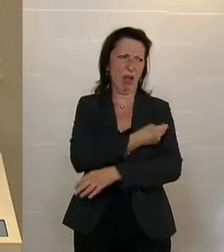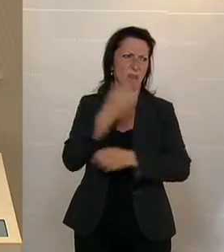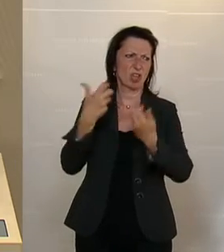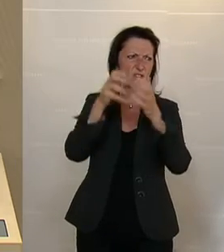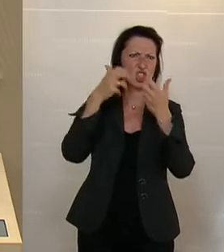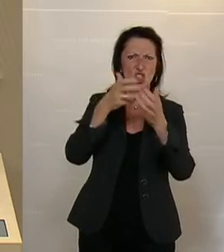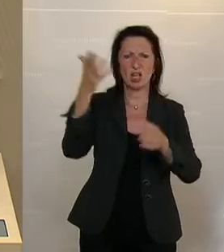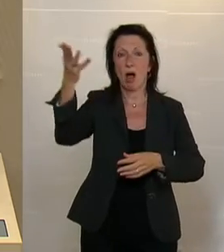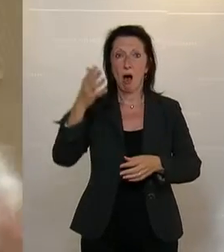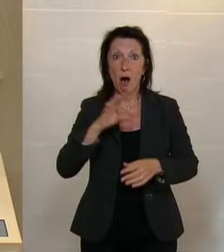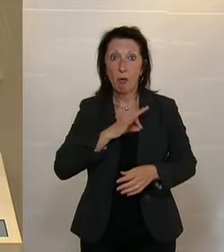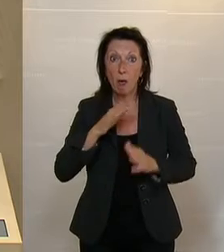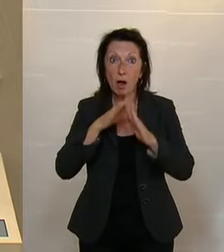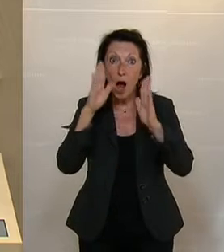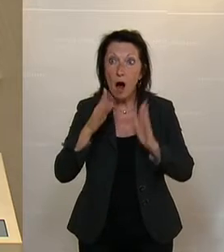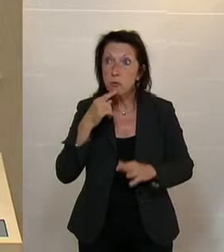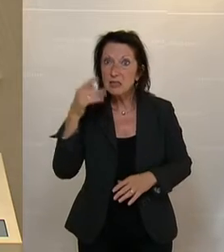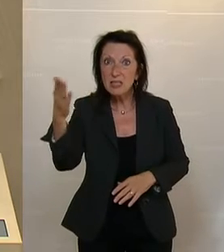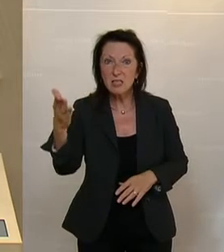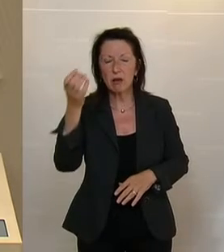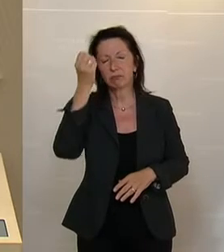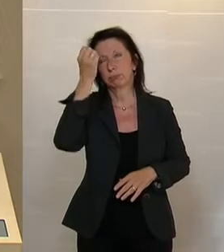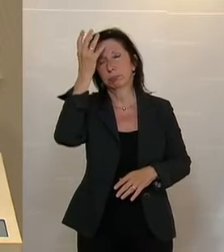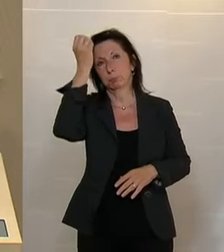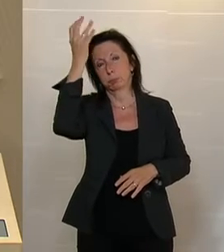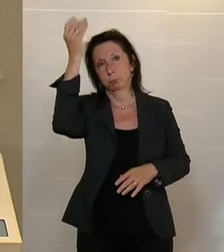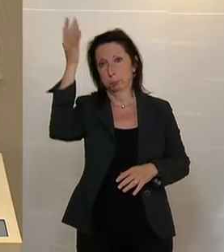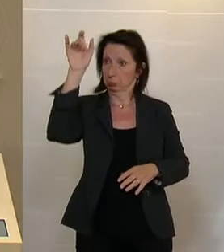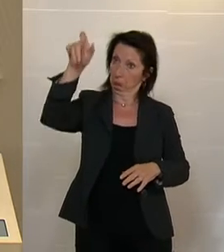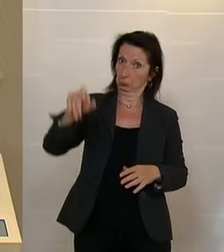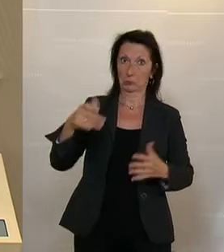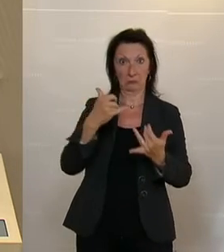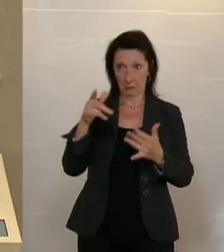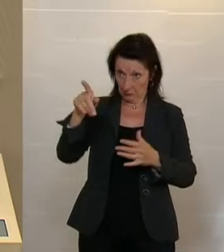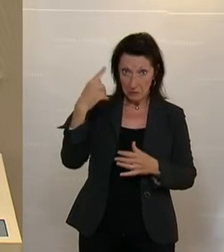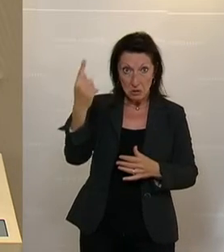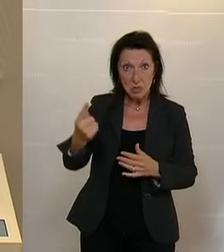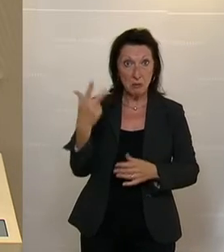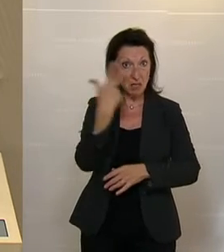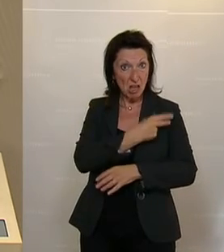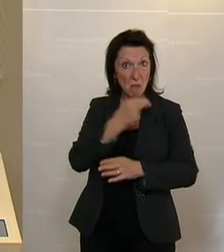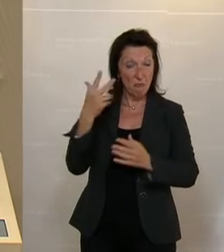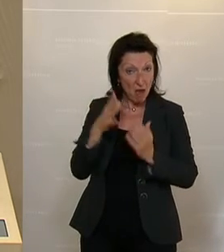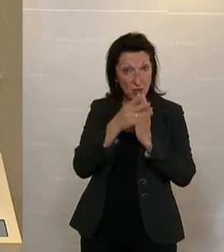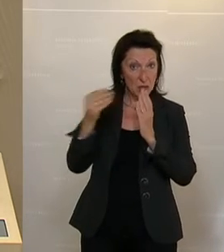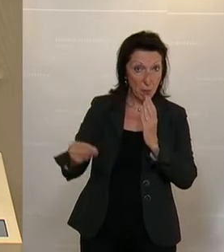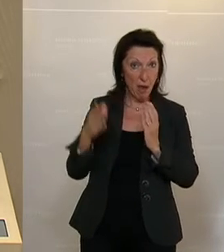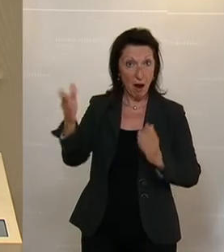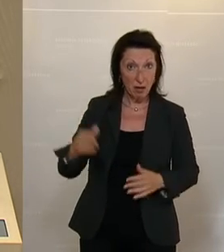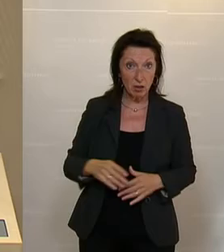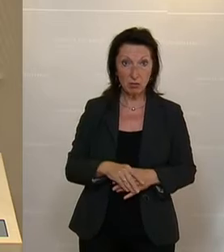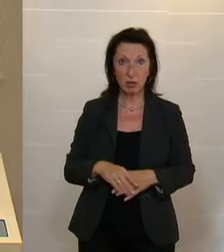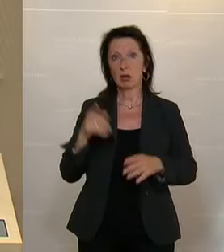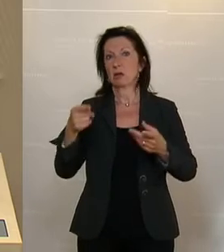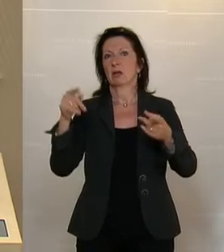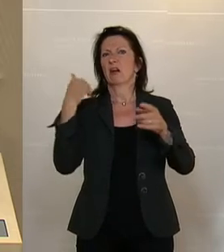also was der Kollege Hauser da erzählt hat, Fantasiezäulen, wo man glaubt, er ist der Impfexperte sozusagen weltweit, dieselbe Geschichte, die ich bei Kurz